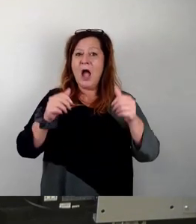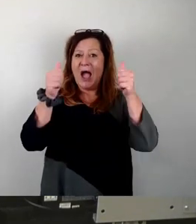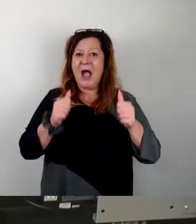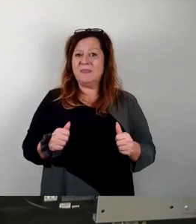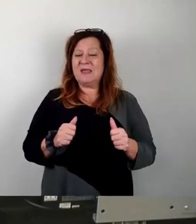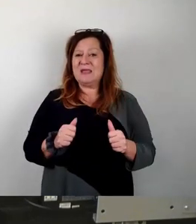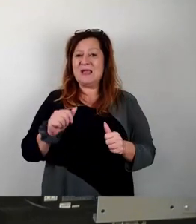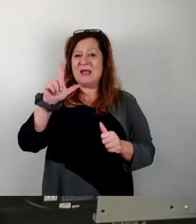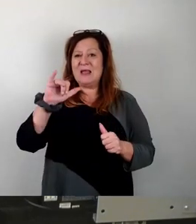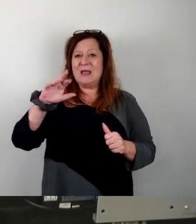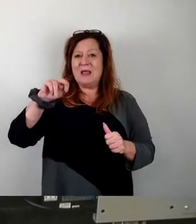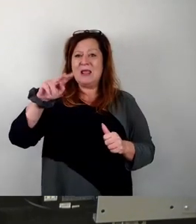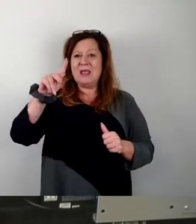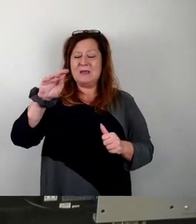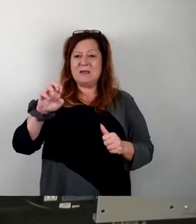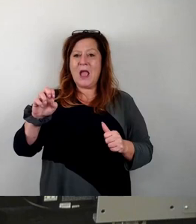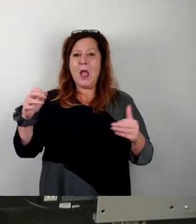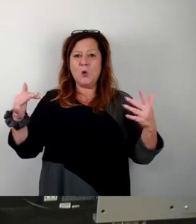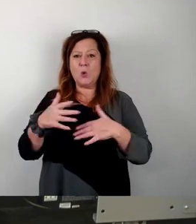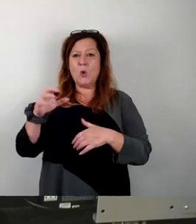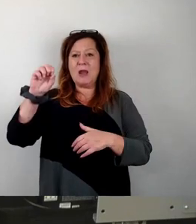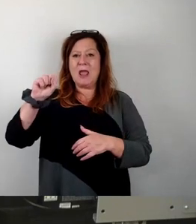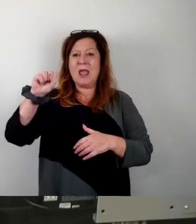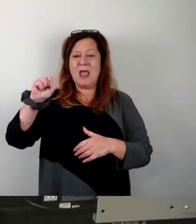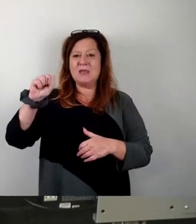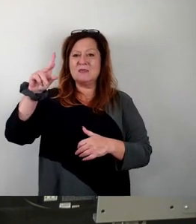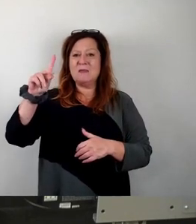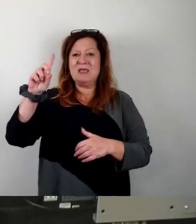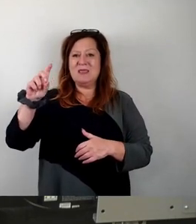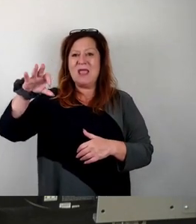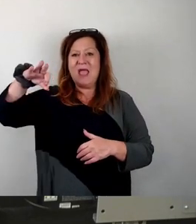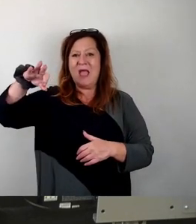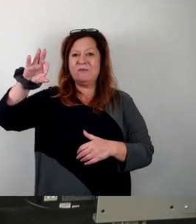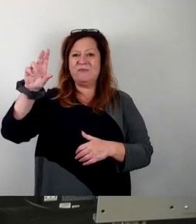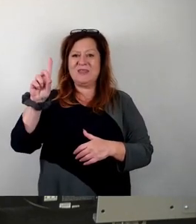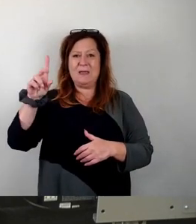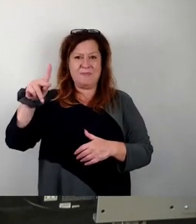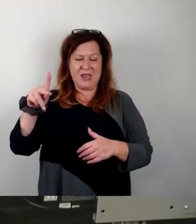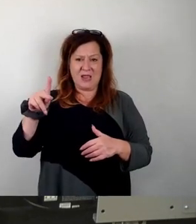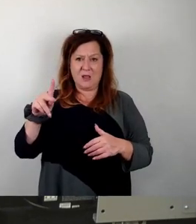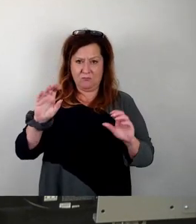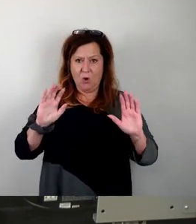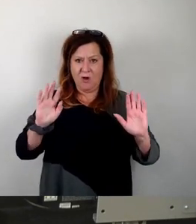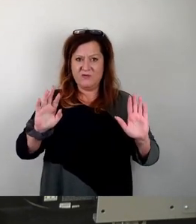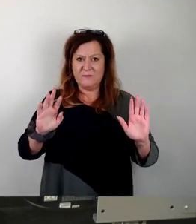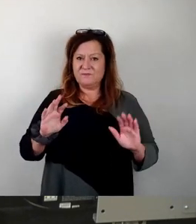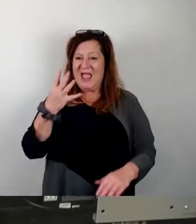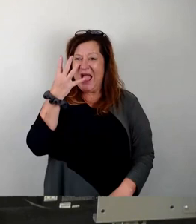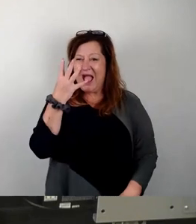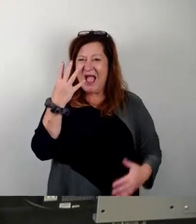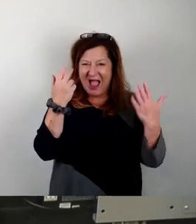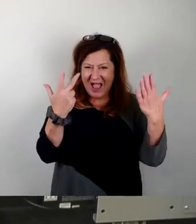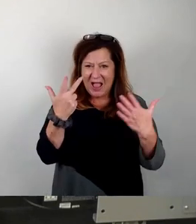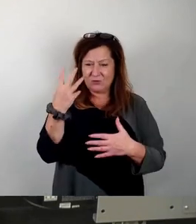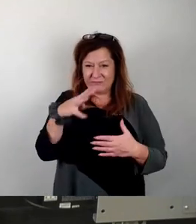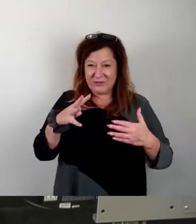Grüne, SPD, FDP, ich hoffe, ich habe jetzt alle genannt. Die kriegt 48, die sind die absolute